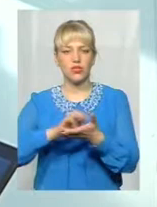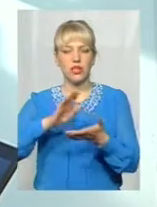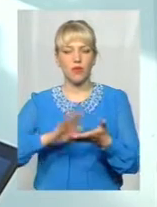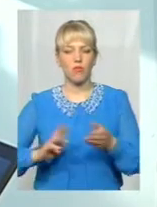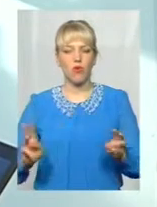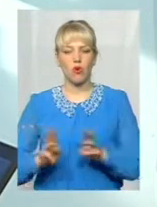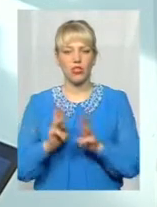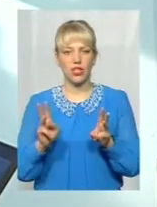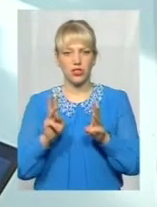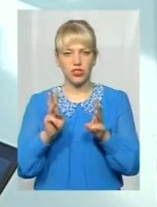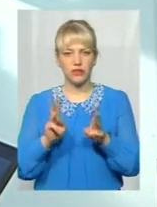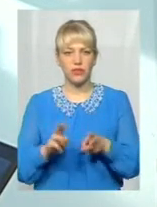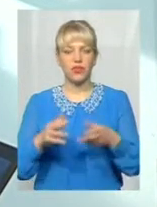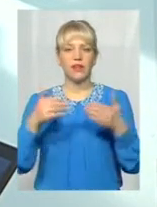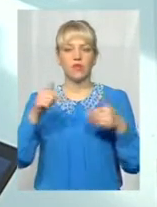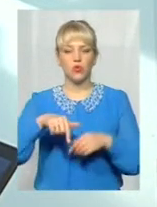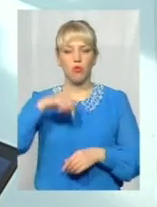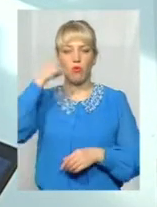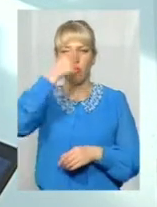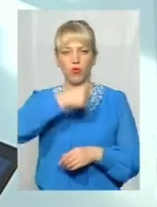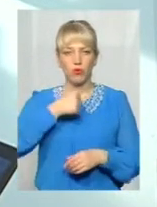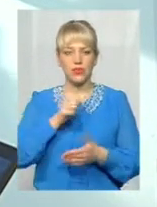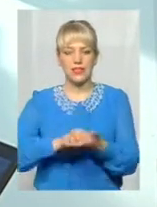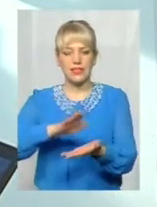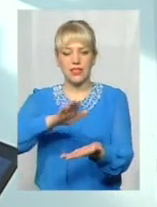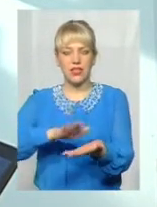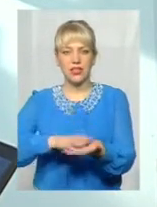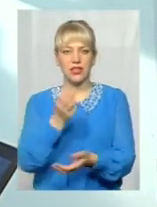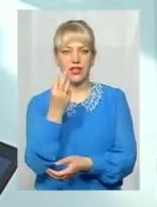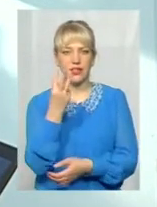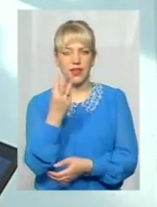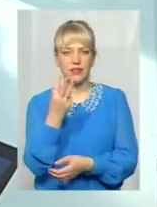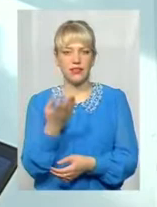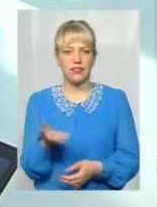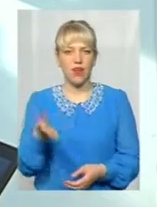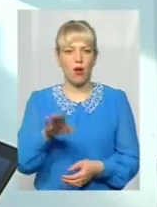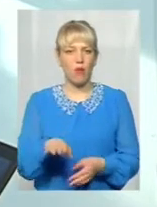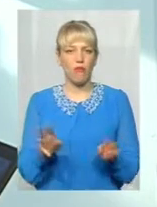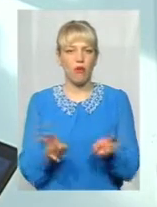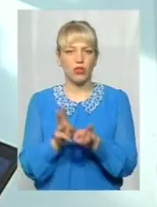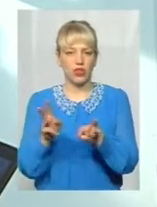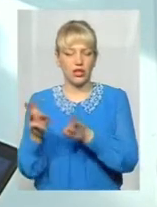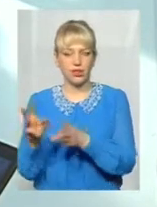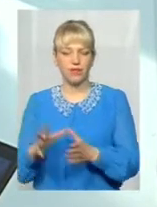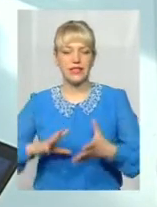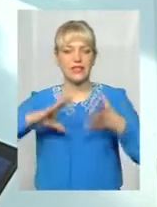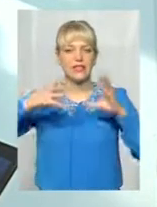екосистемах в цьому році вже зареєстровано 13 пожеж. На загальній площі